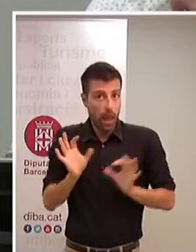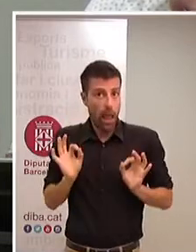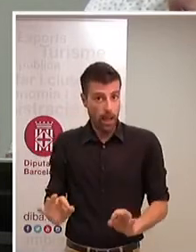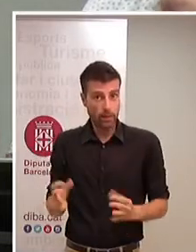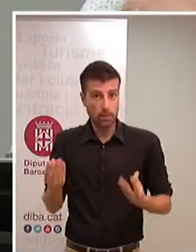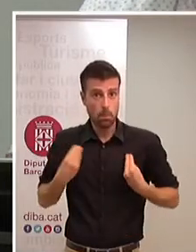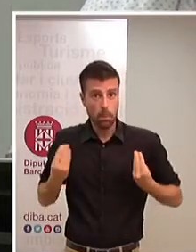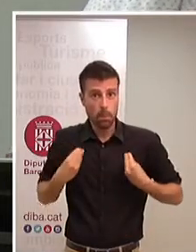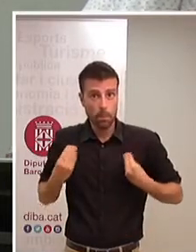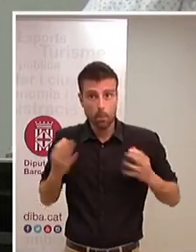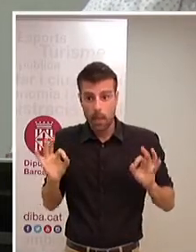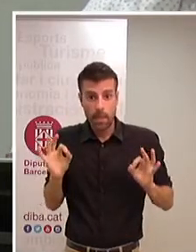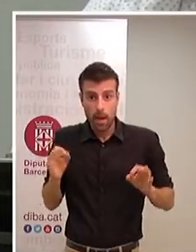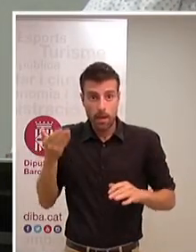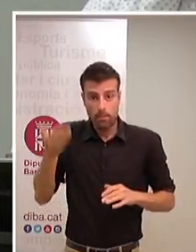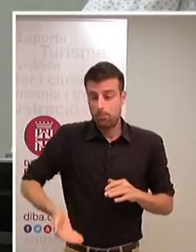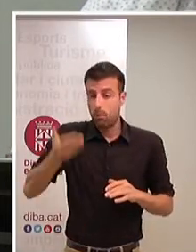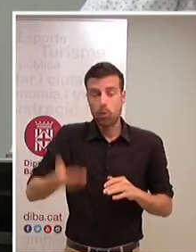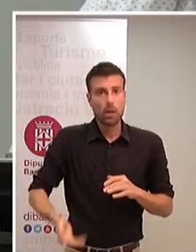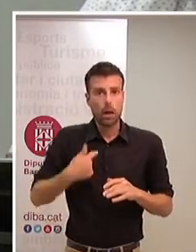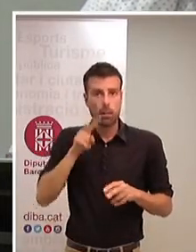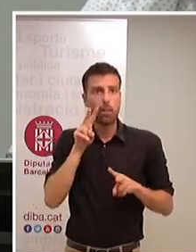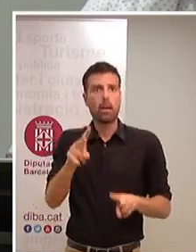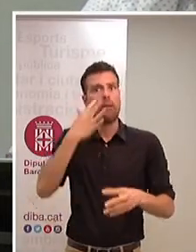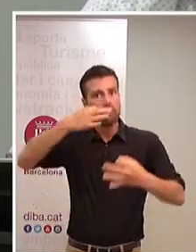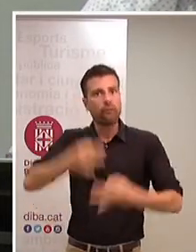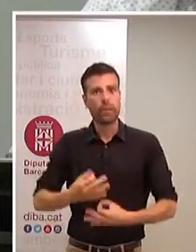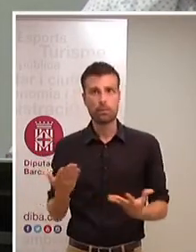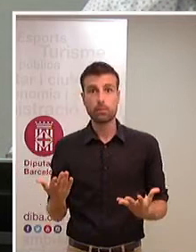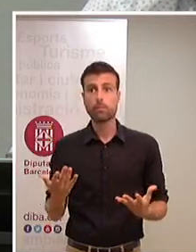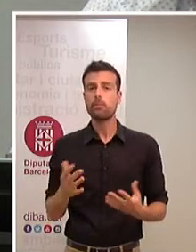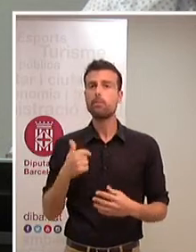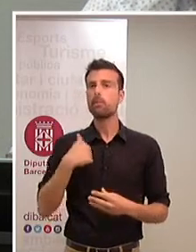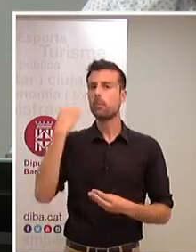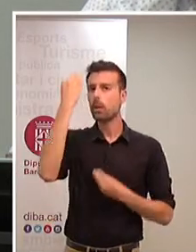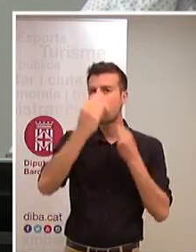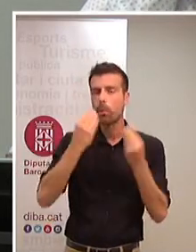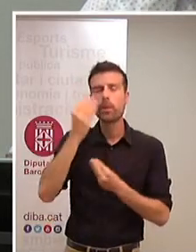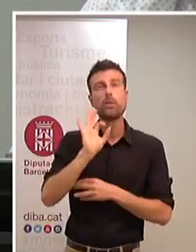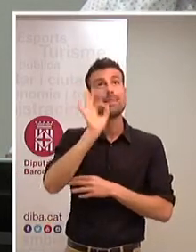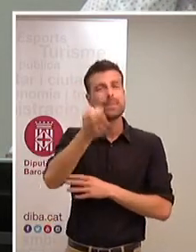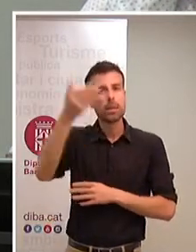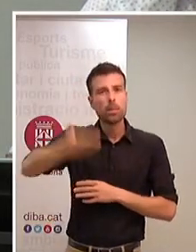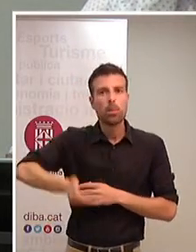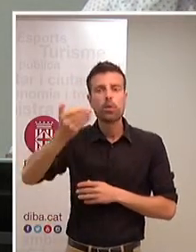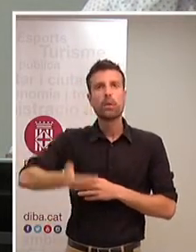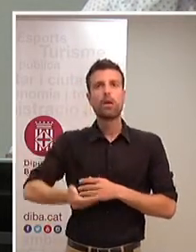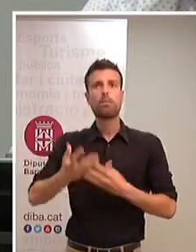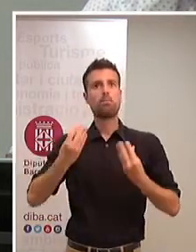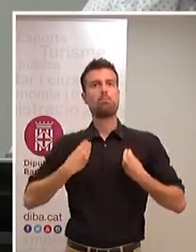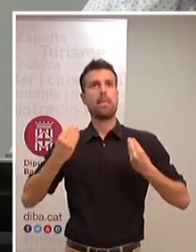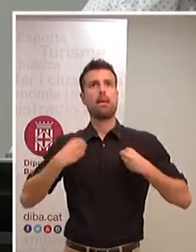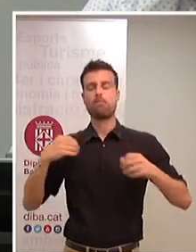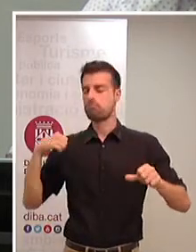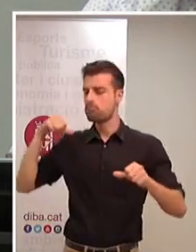és molt important ser realista i el que sí crec és que el que compta molt a la vida i abans